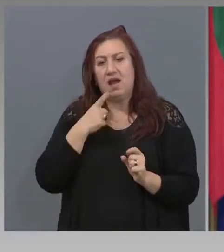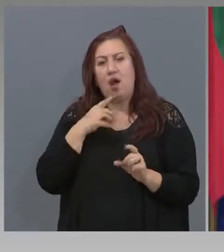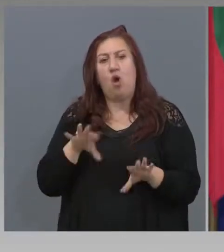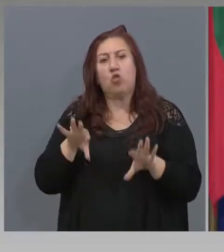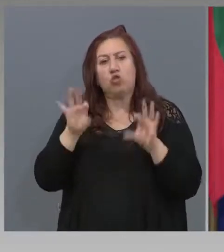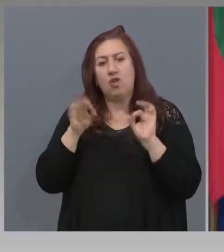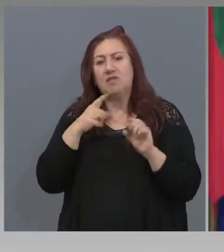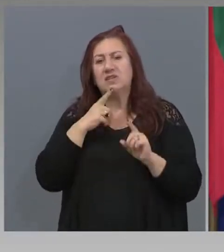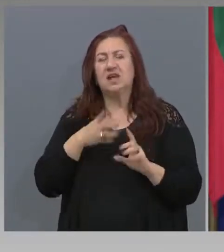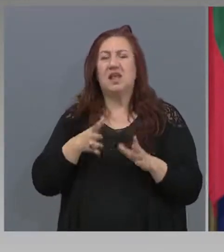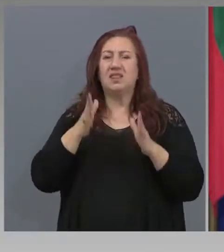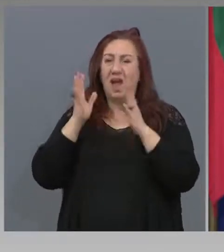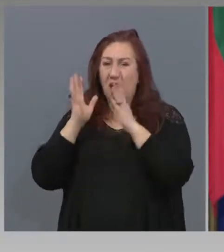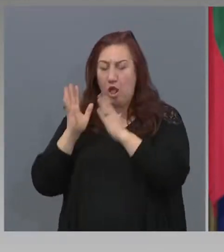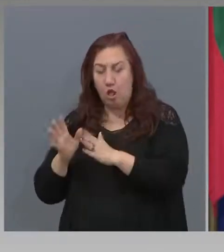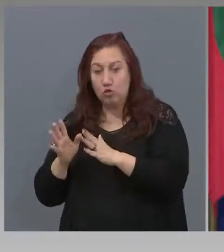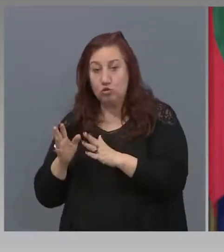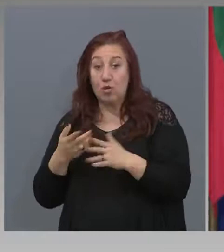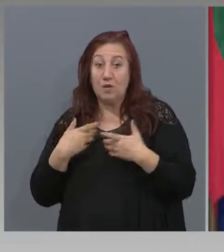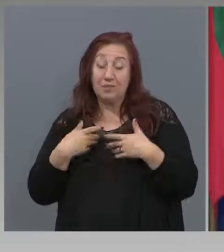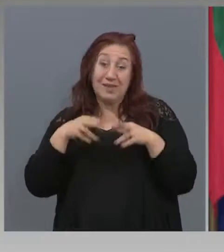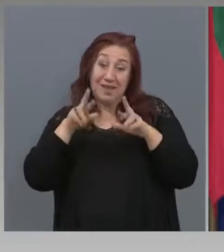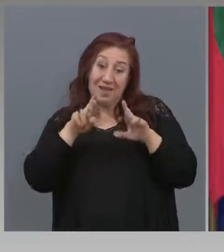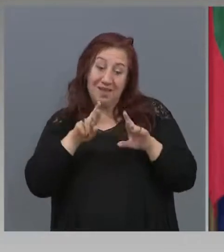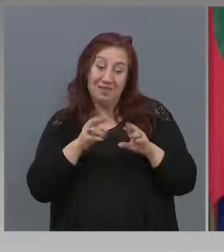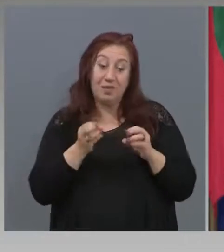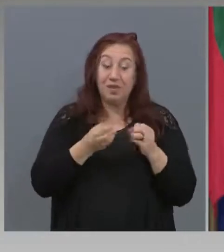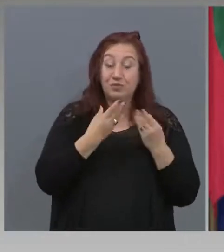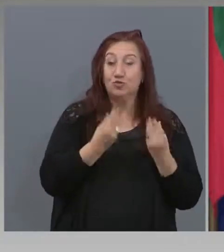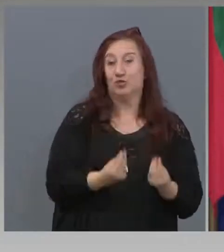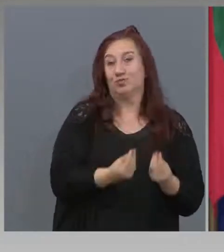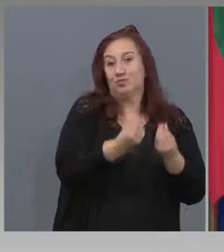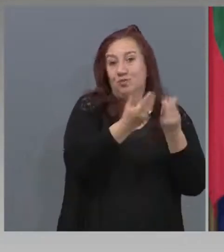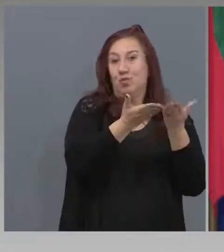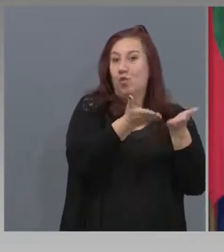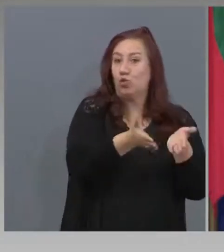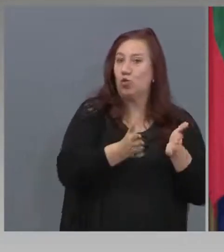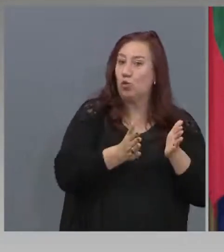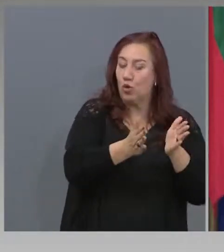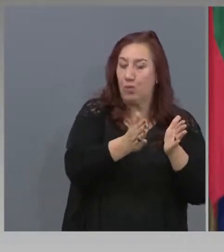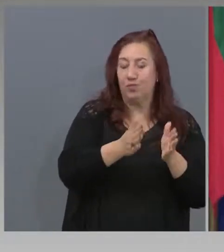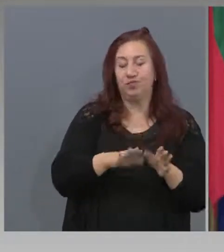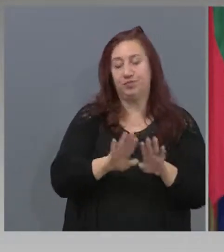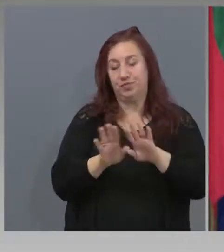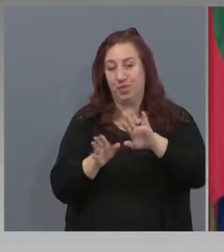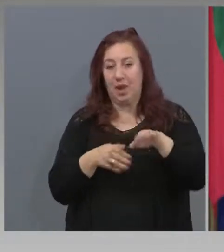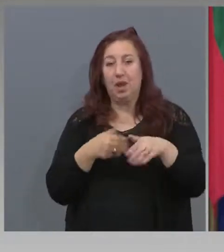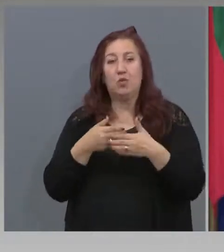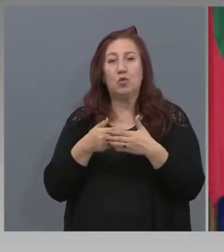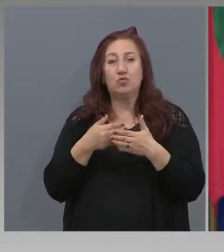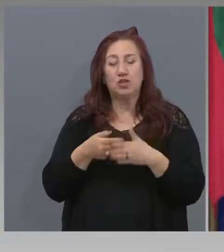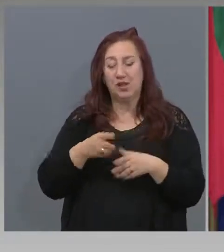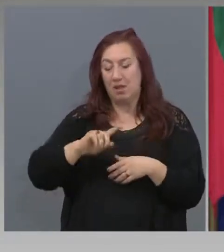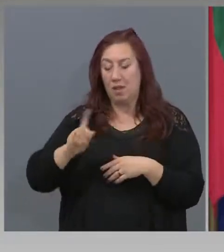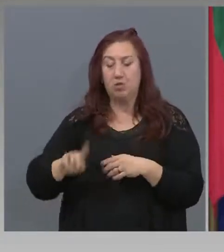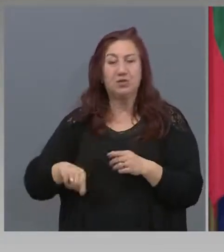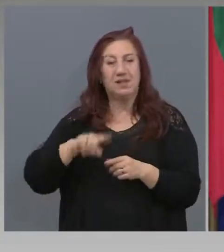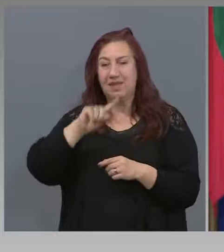надяваме да се случи най-доброто. По отношение на последния въпрос, този месец и половина,